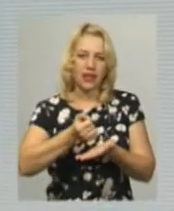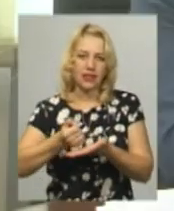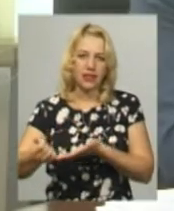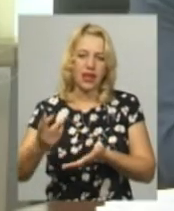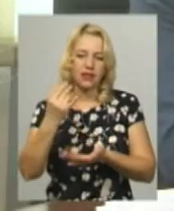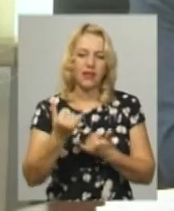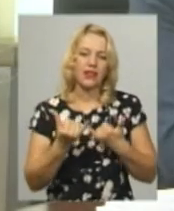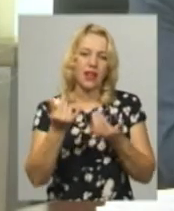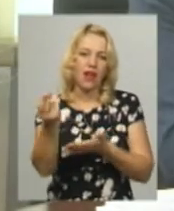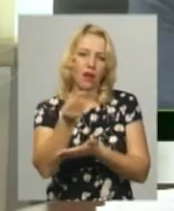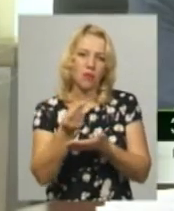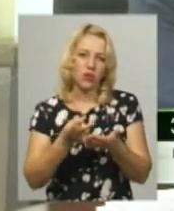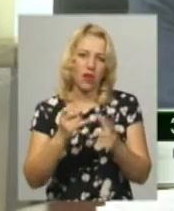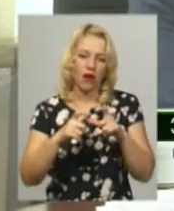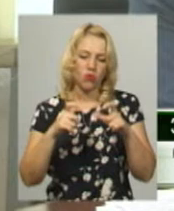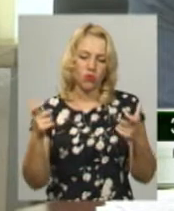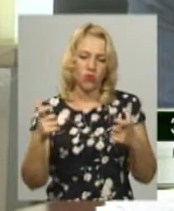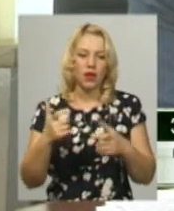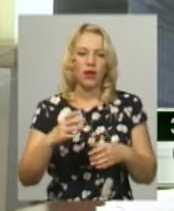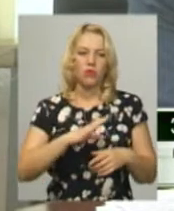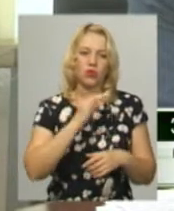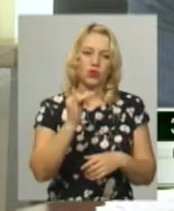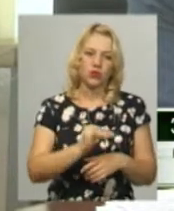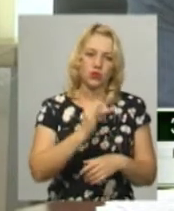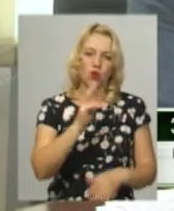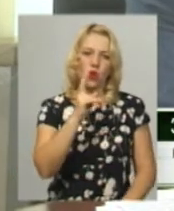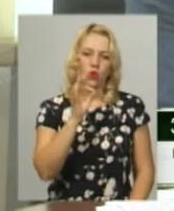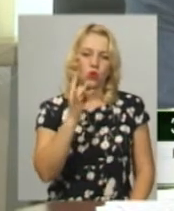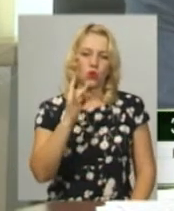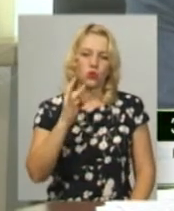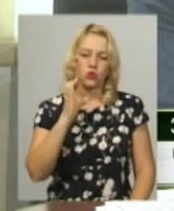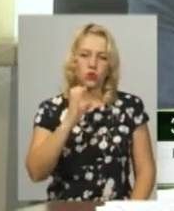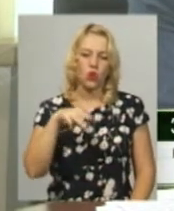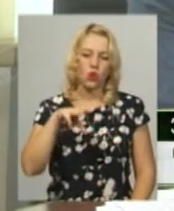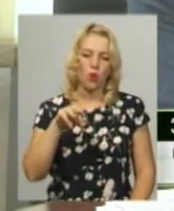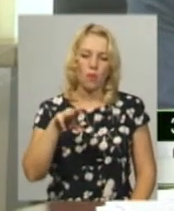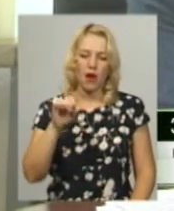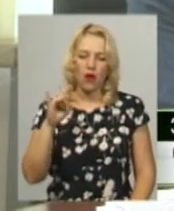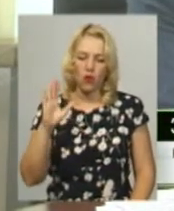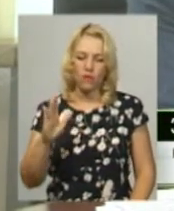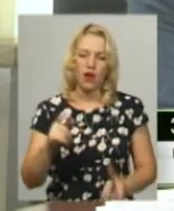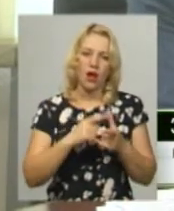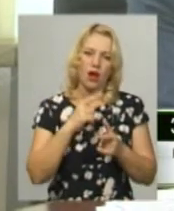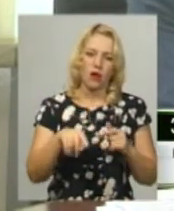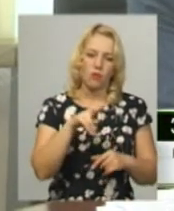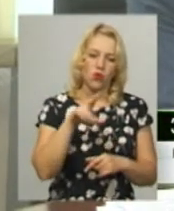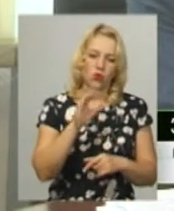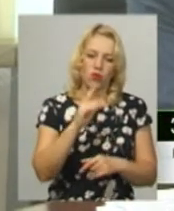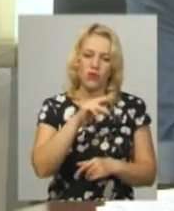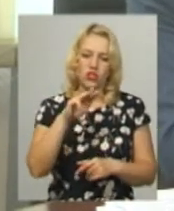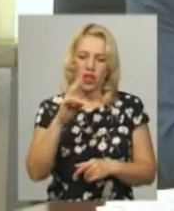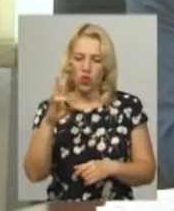купюрі. Інших називалися історики Микола Костомаров, письменник Олександр Довженко, князь Данило